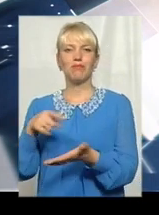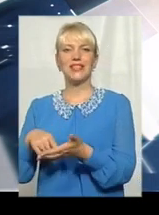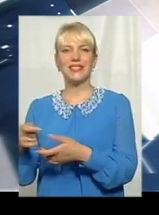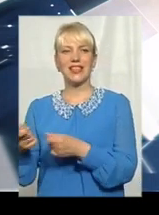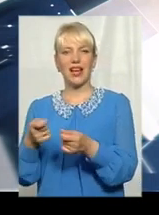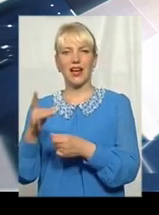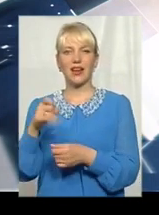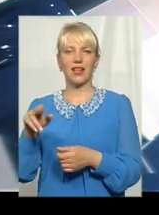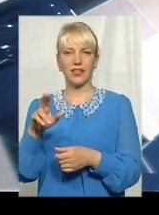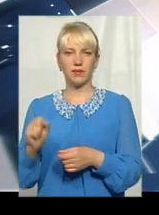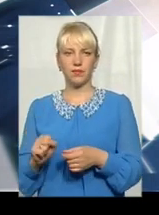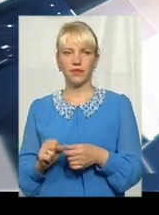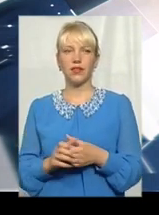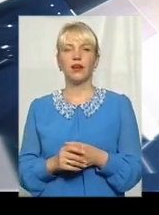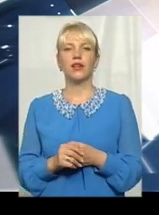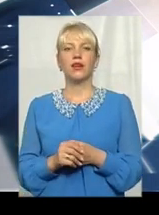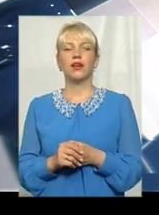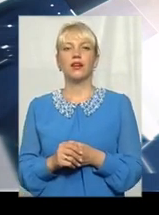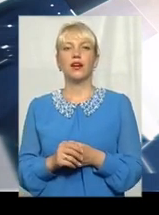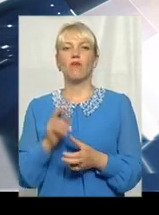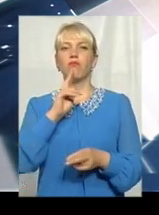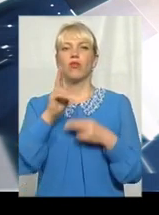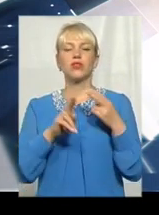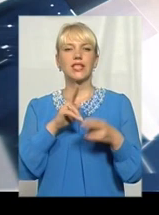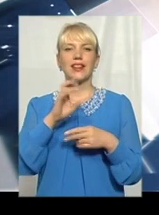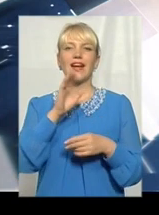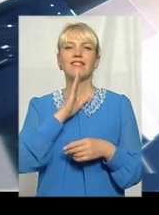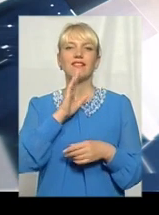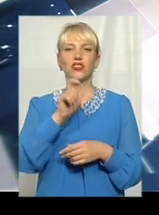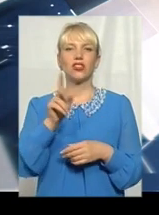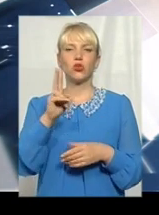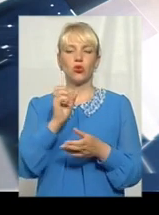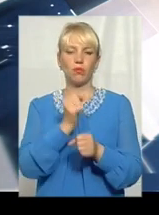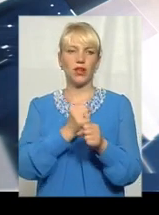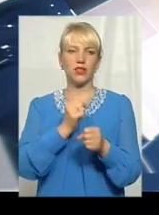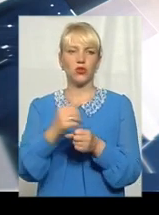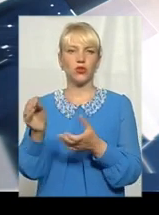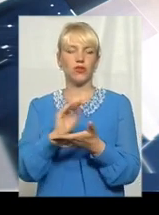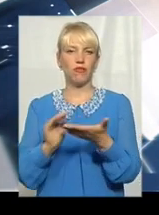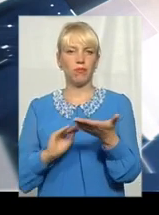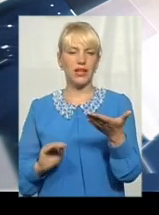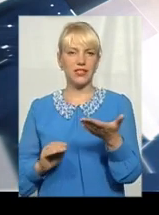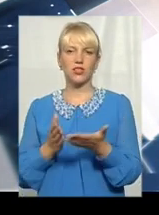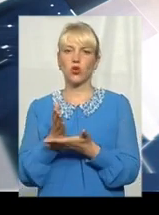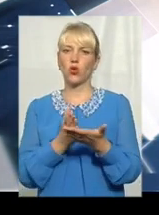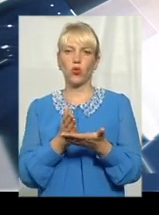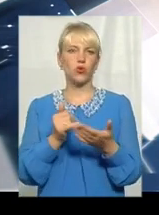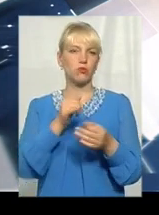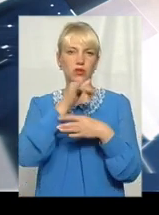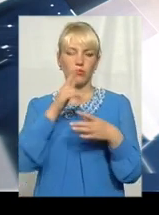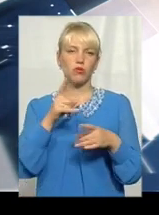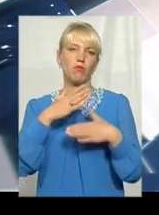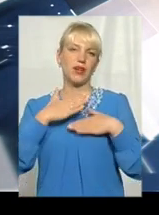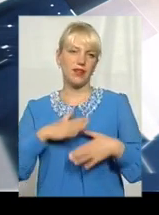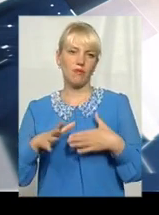міської ради. Позказуватися на дівчатикі працюють працювати не можуть, дуже приємно з ними співпрацювати.